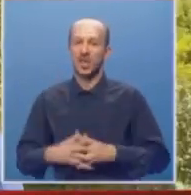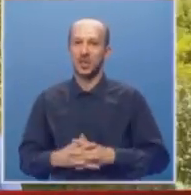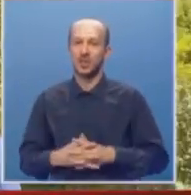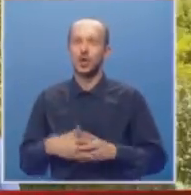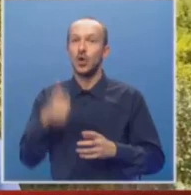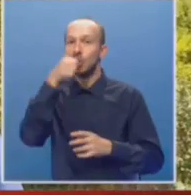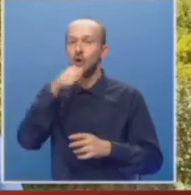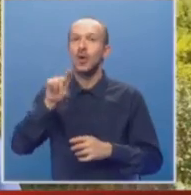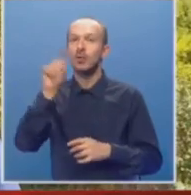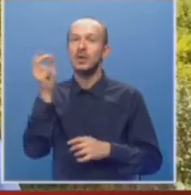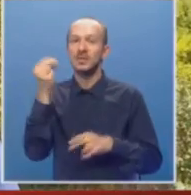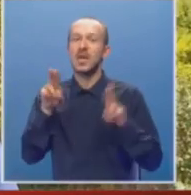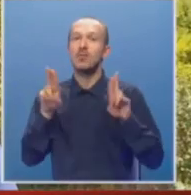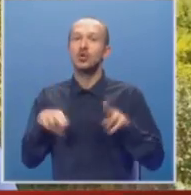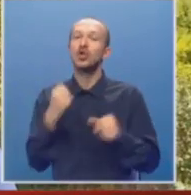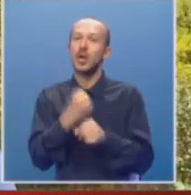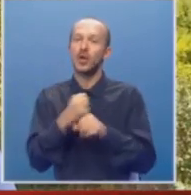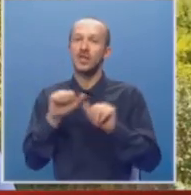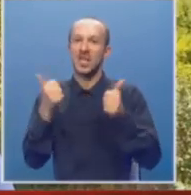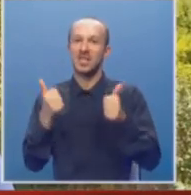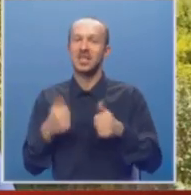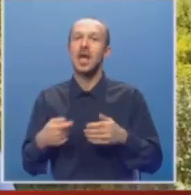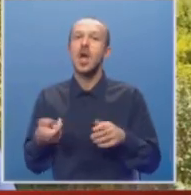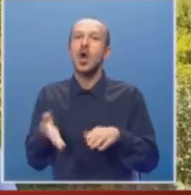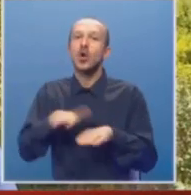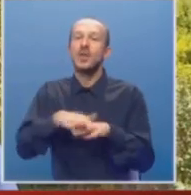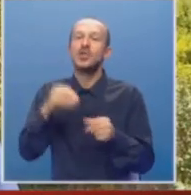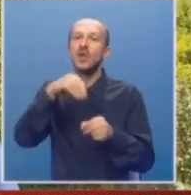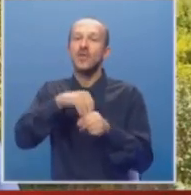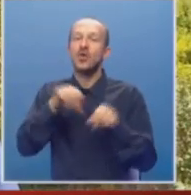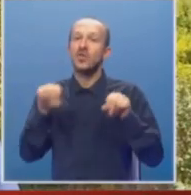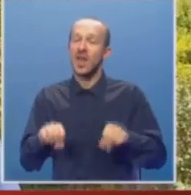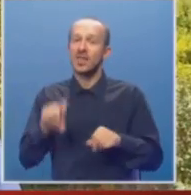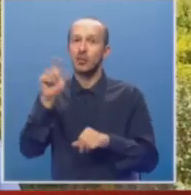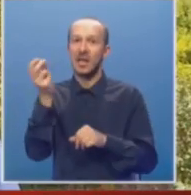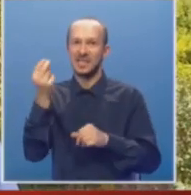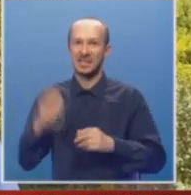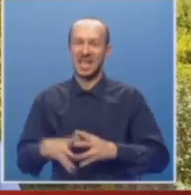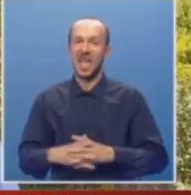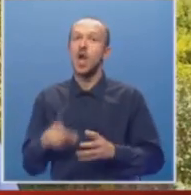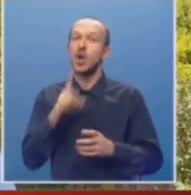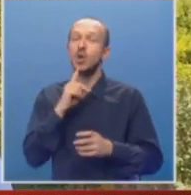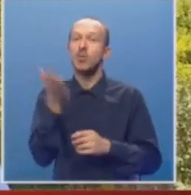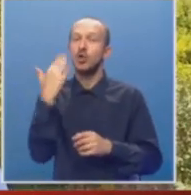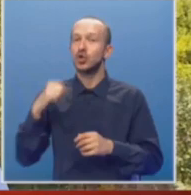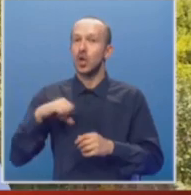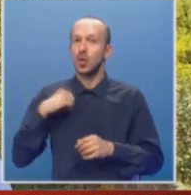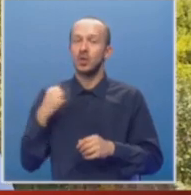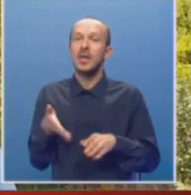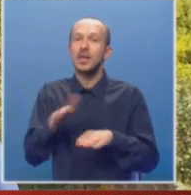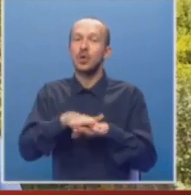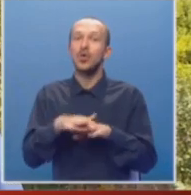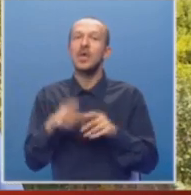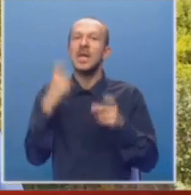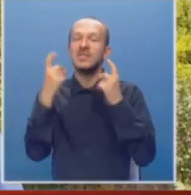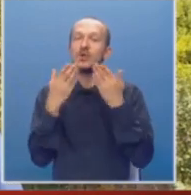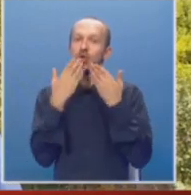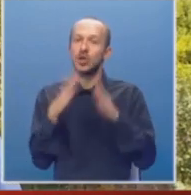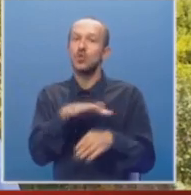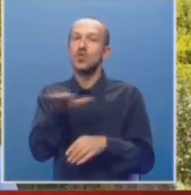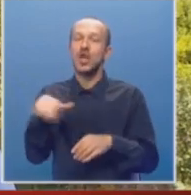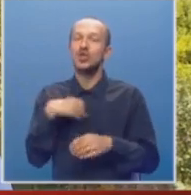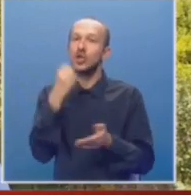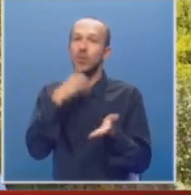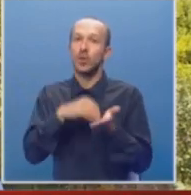Ono što Republika Srpska može reagovati jeste kompenzacijoni fond vlade Republike Srpske, koji je prošle godine nadoknadio izvjesnu štetu našim